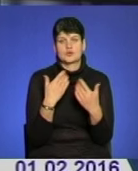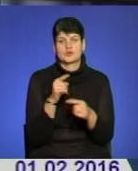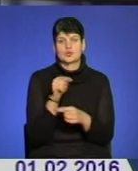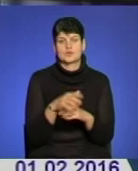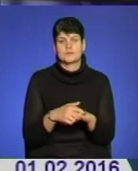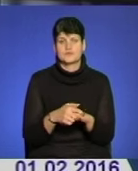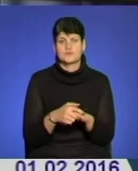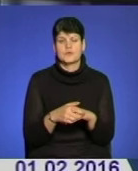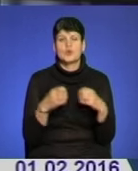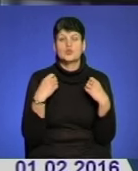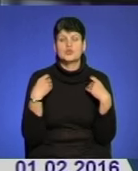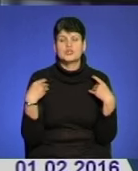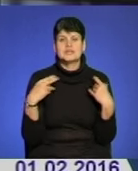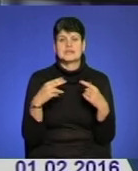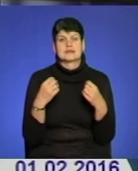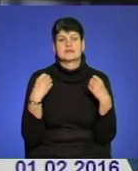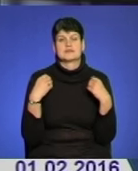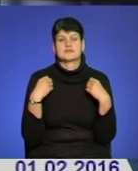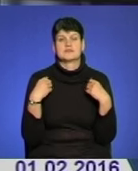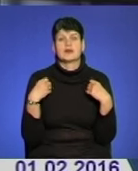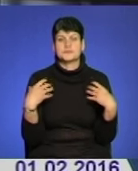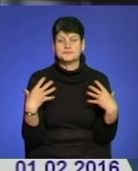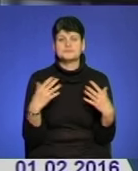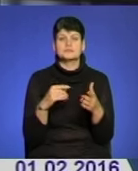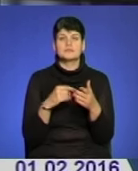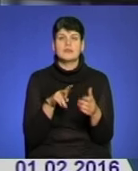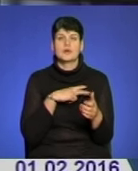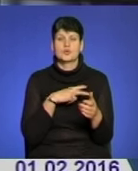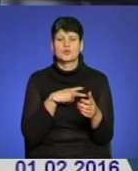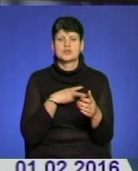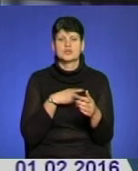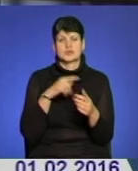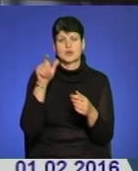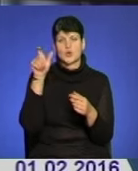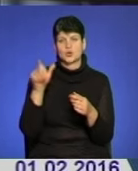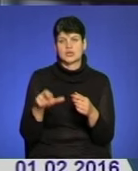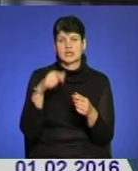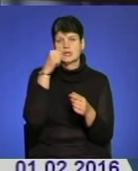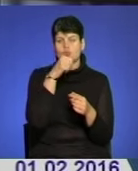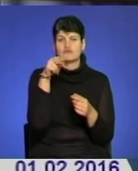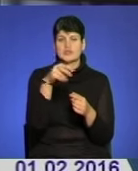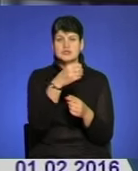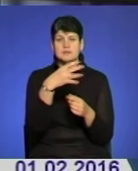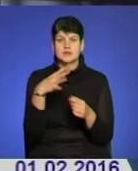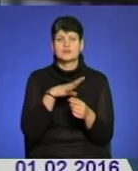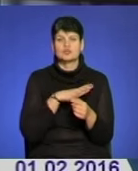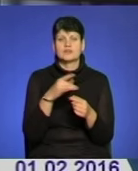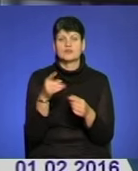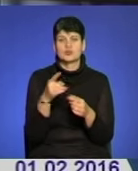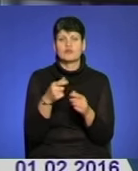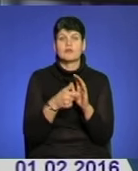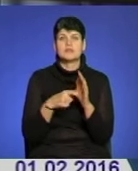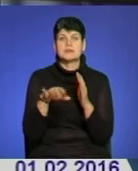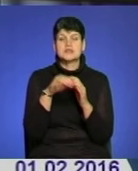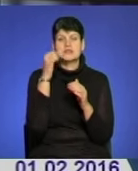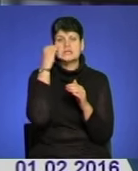Урочиста церемонія нагородження лауреатів власного конкурсу «Людина року-2015» відбувалася у Тернополі в приміщенні Старого замку. Ними